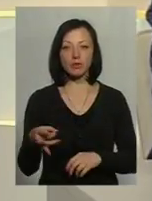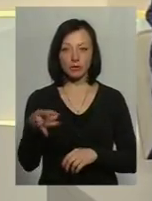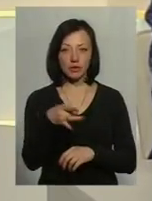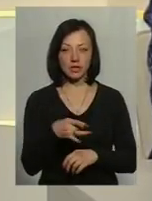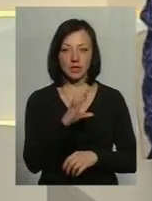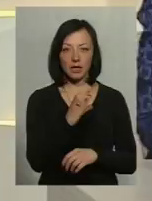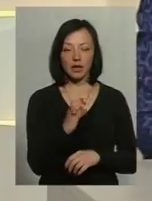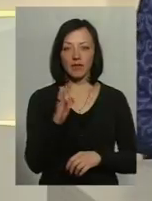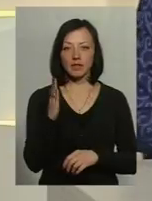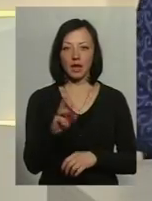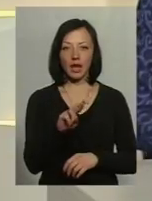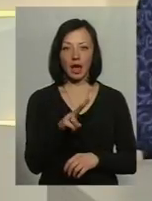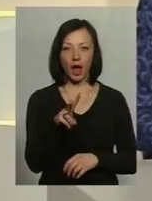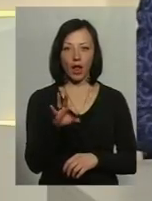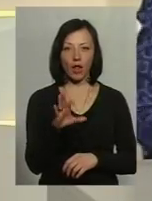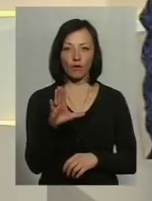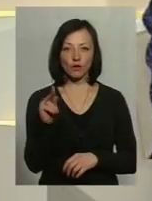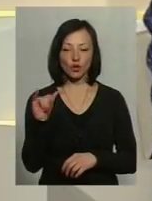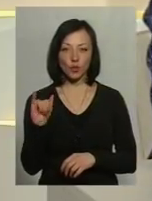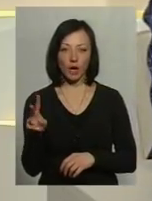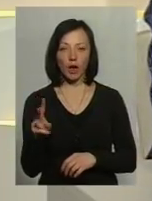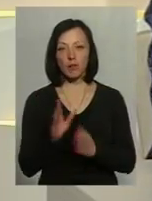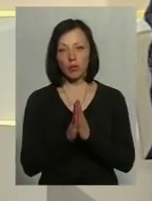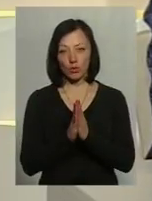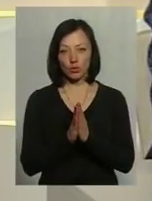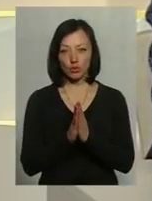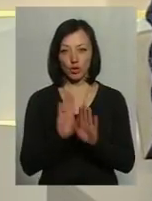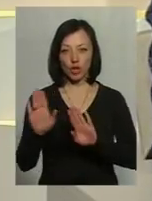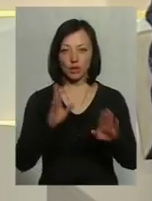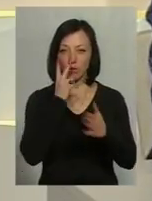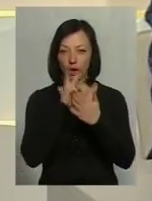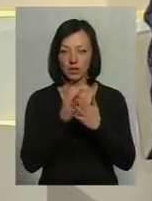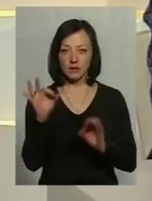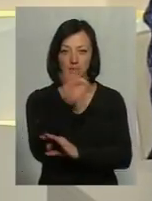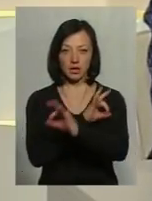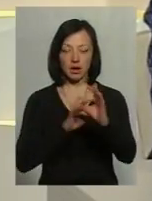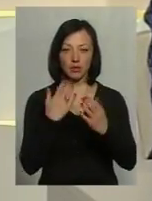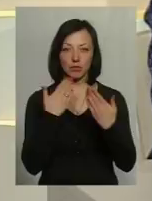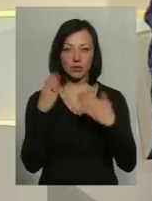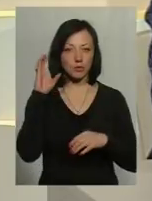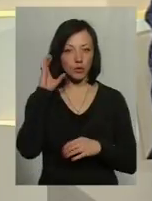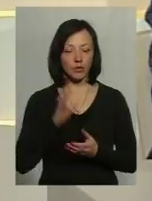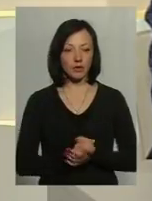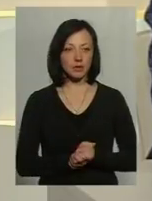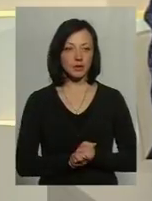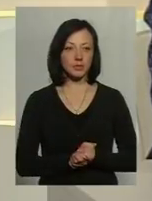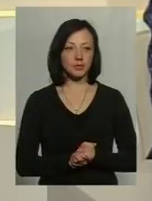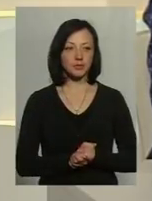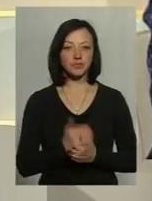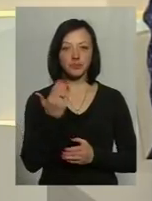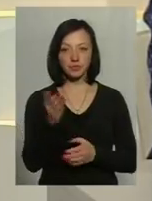Васильович Яловчук. Прошу режисера дати можливість нам почути його позиції